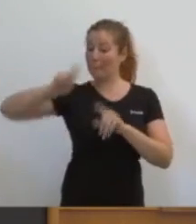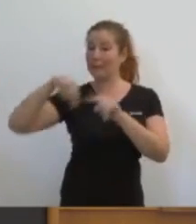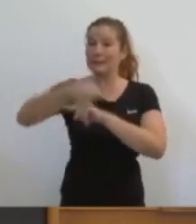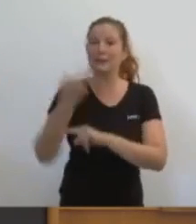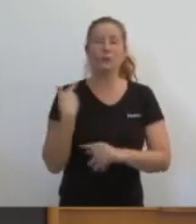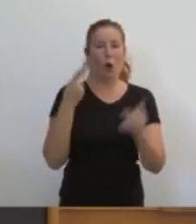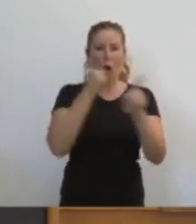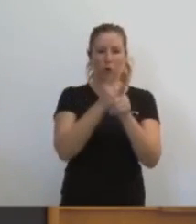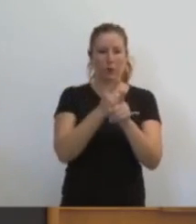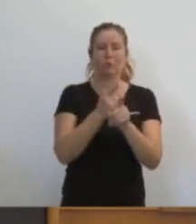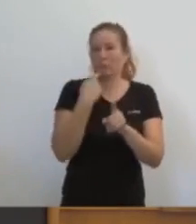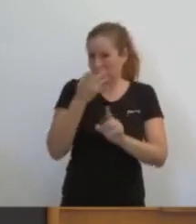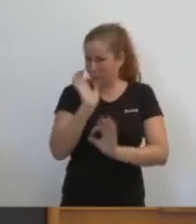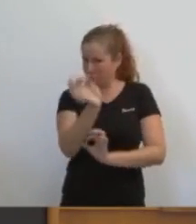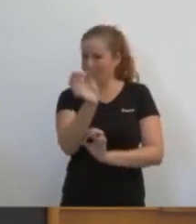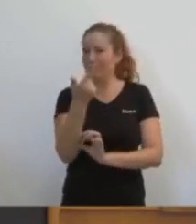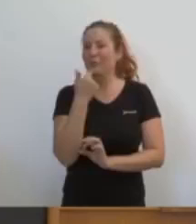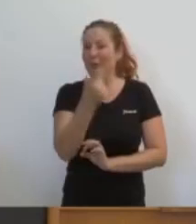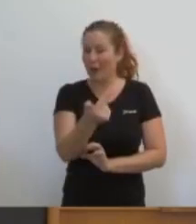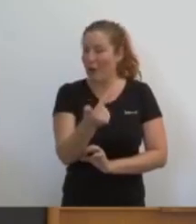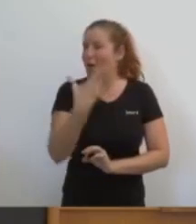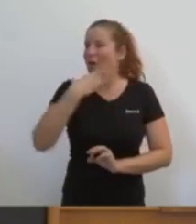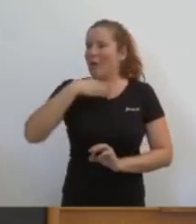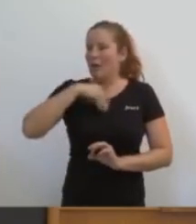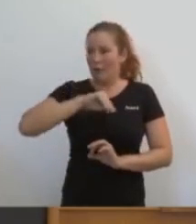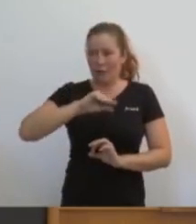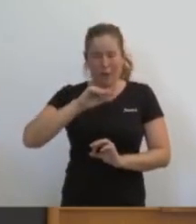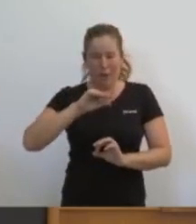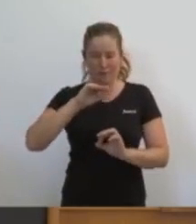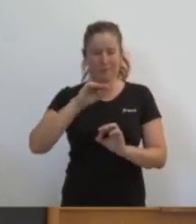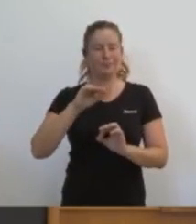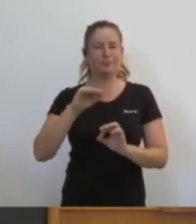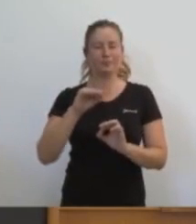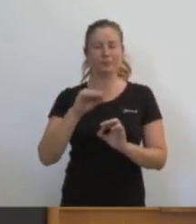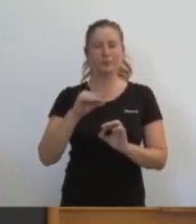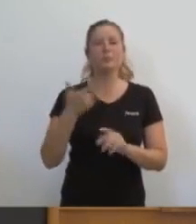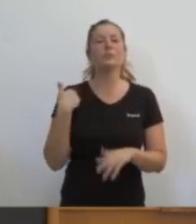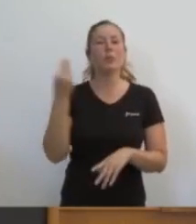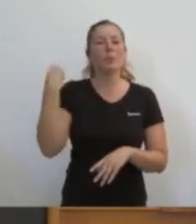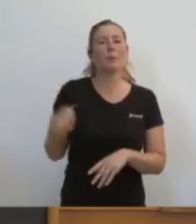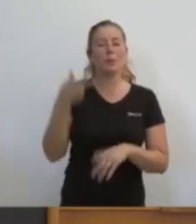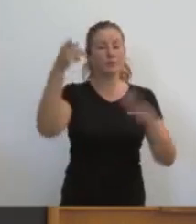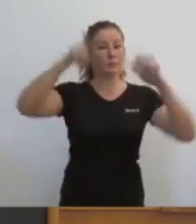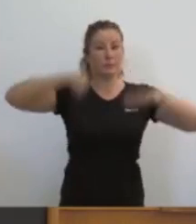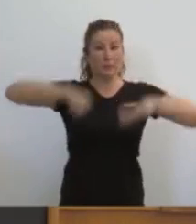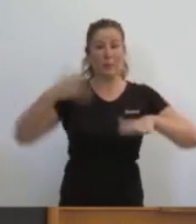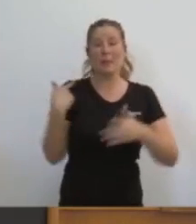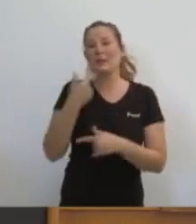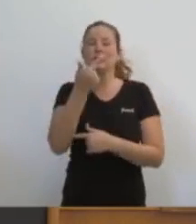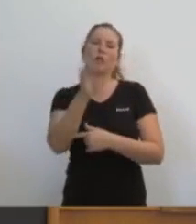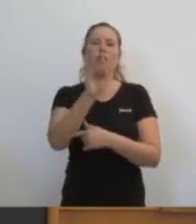votar en contra. Per cert, podrien haver prescrit alguns delictes en el tram dels sis mesos que vostès van boicotetjar.